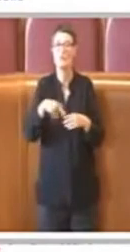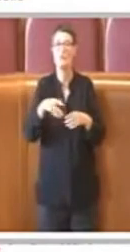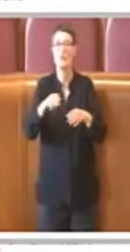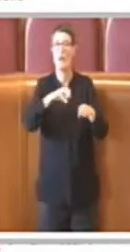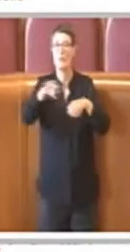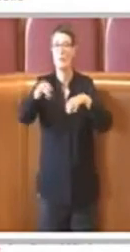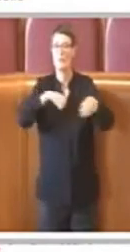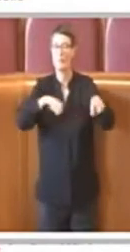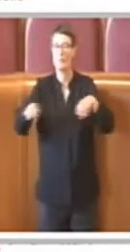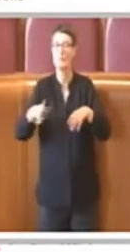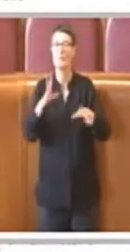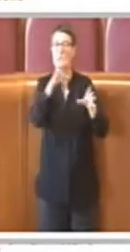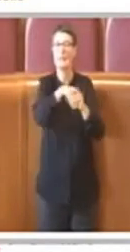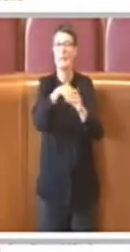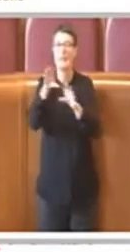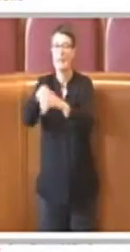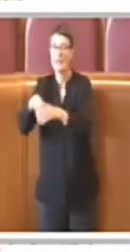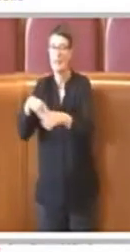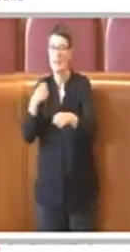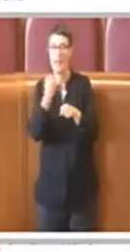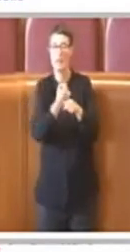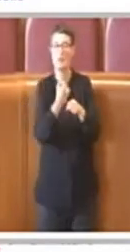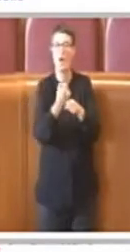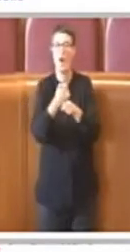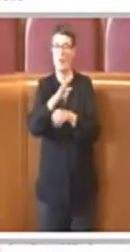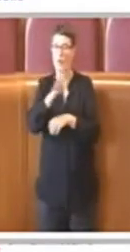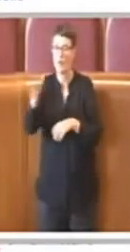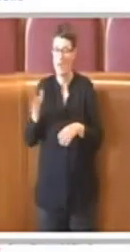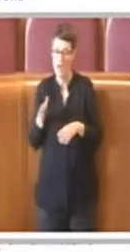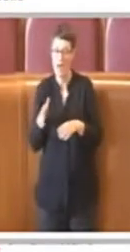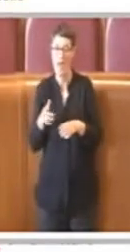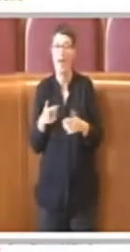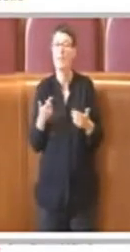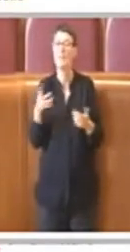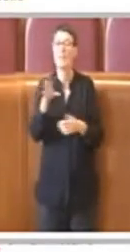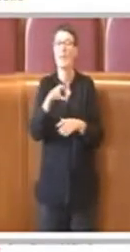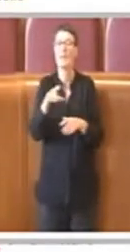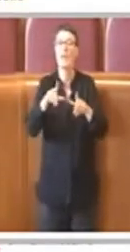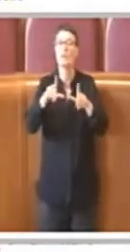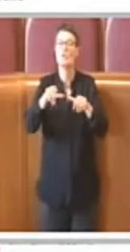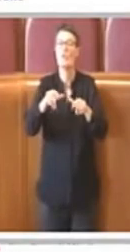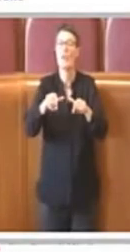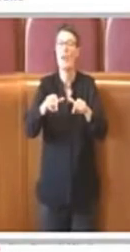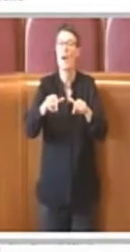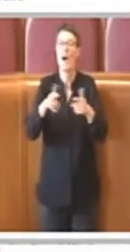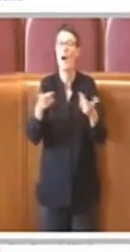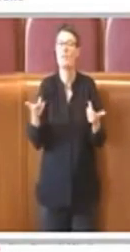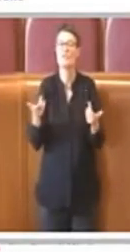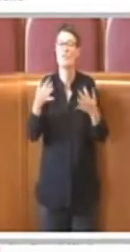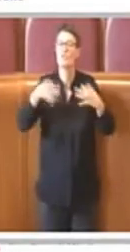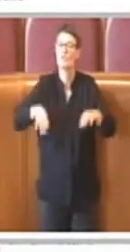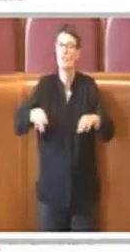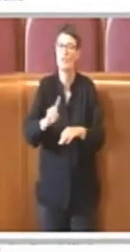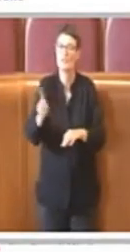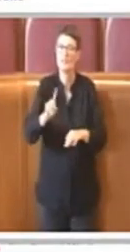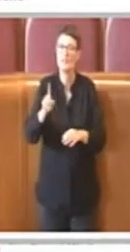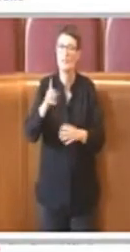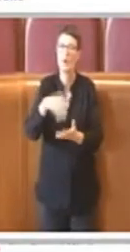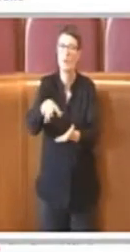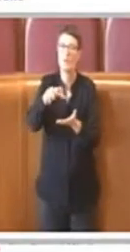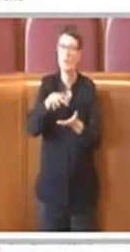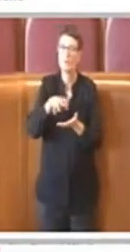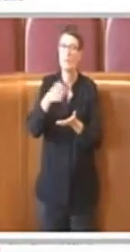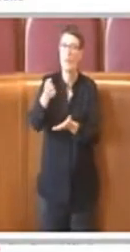'altro la Regione Lazio non si è mai detta disponibile a finanziare, a corrispondere, perché il contratto di servizio è tra Regione Lazio ed Atac,